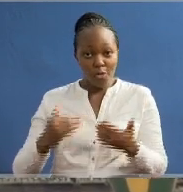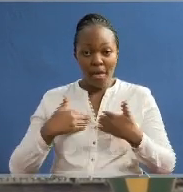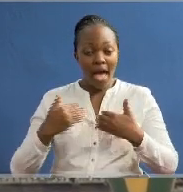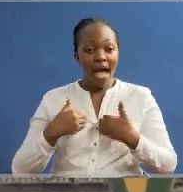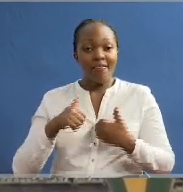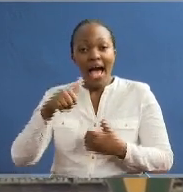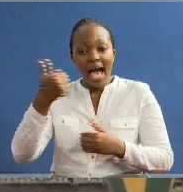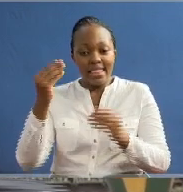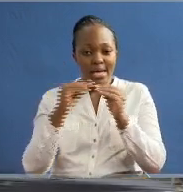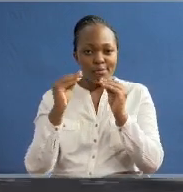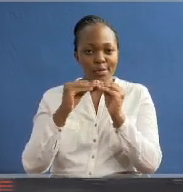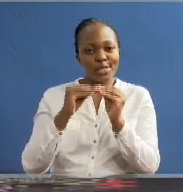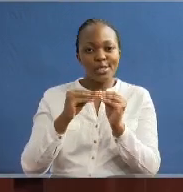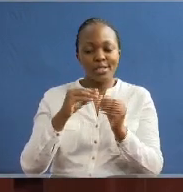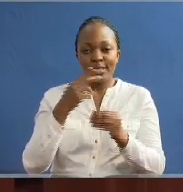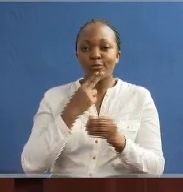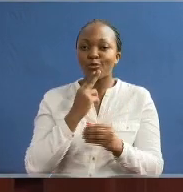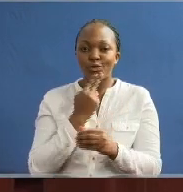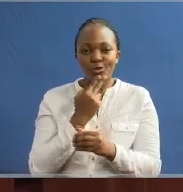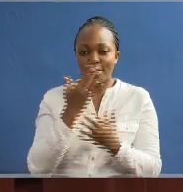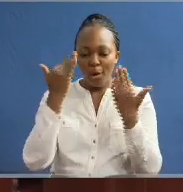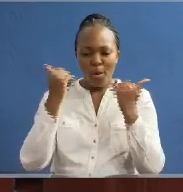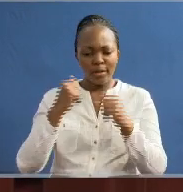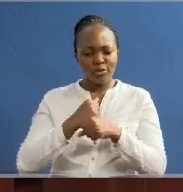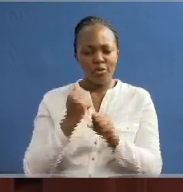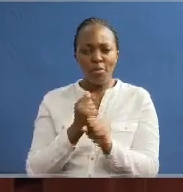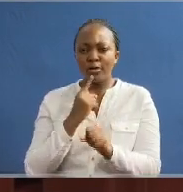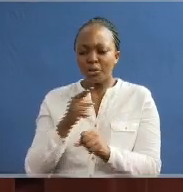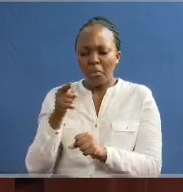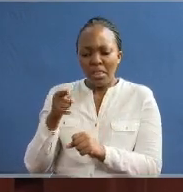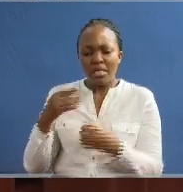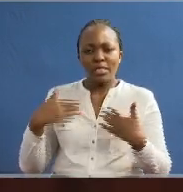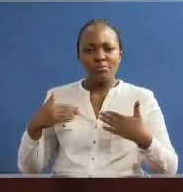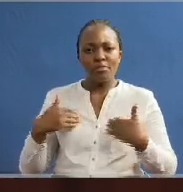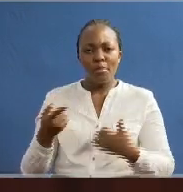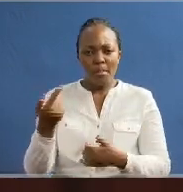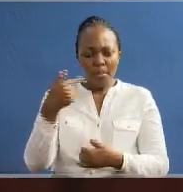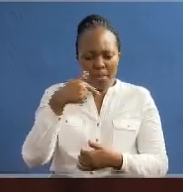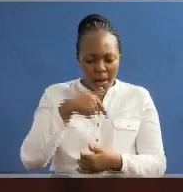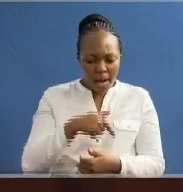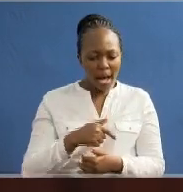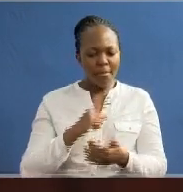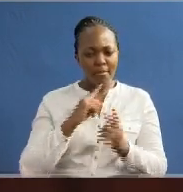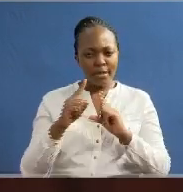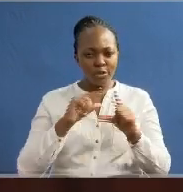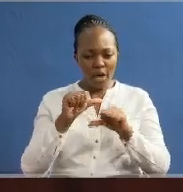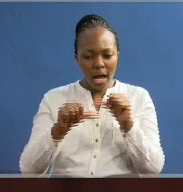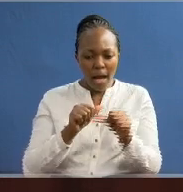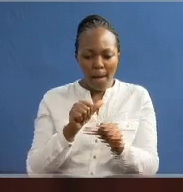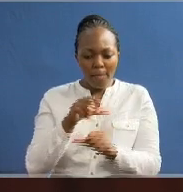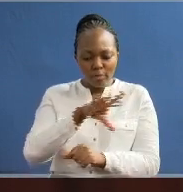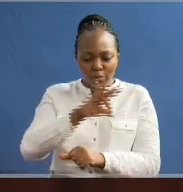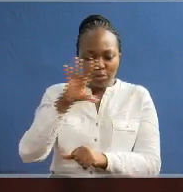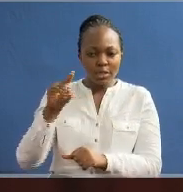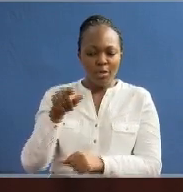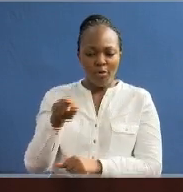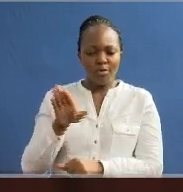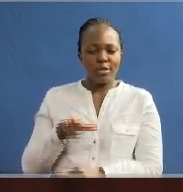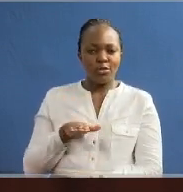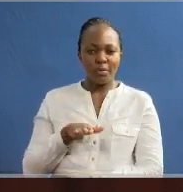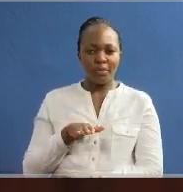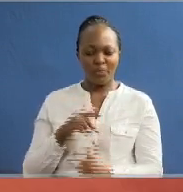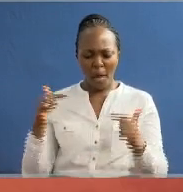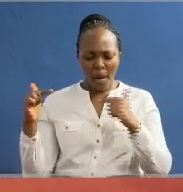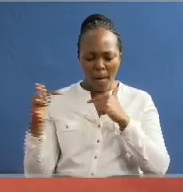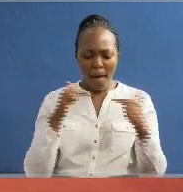Ann Kananu kwa nisiku wa jumanu na wakilishu wadi, walitarajia kurejilea kikaocha kwanza kujadili mstakabali uongozi wa counting. Vuta